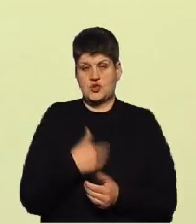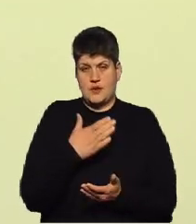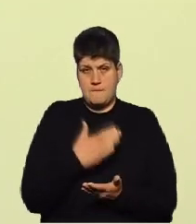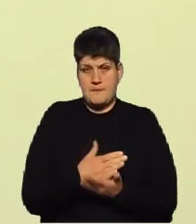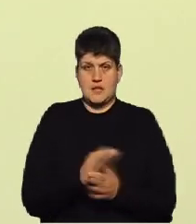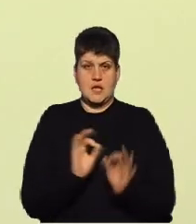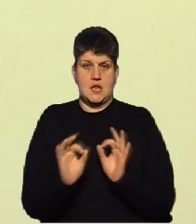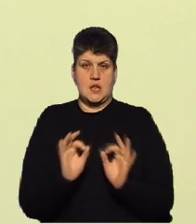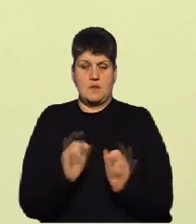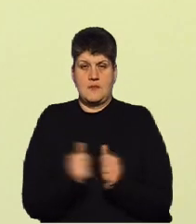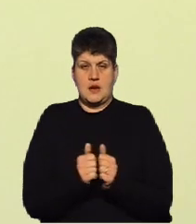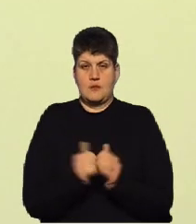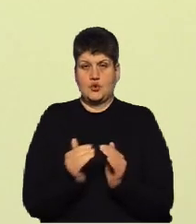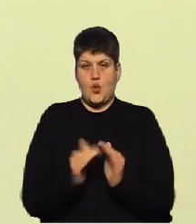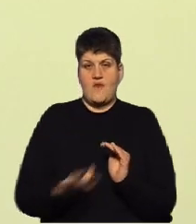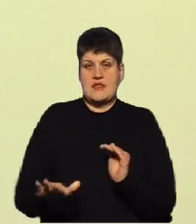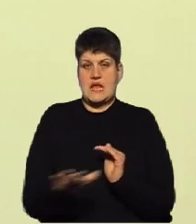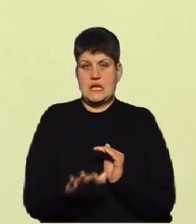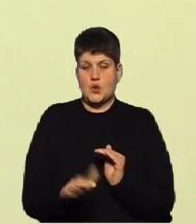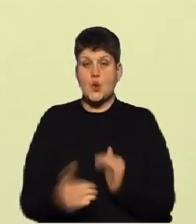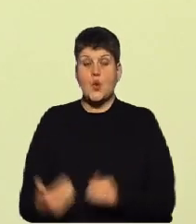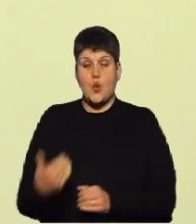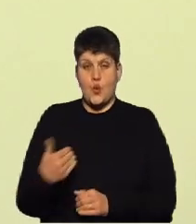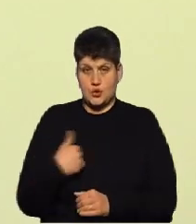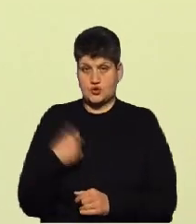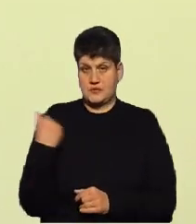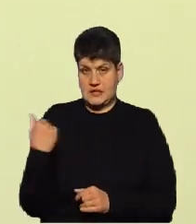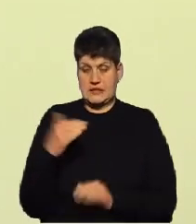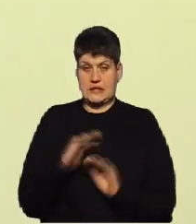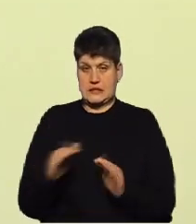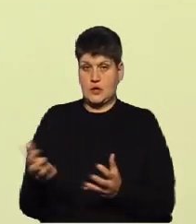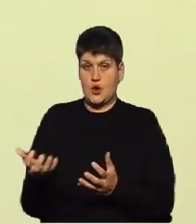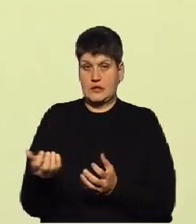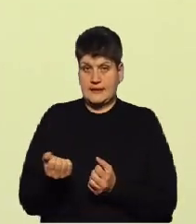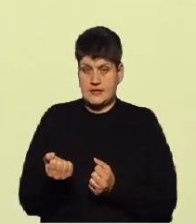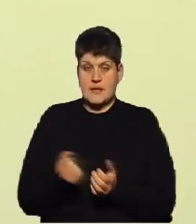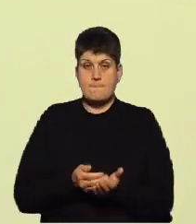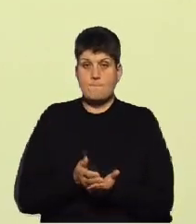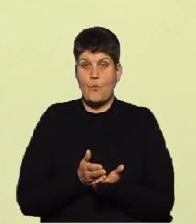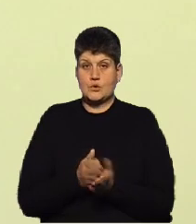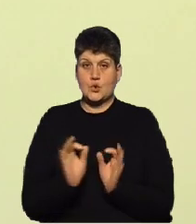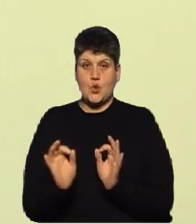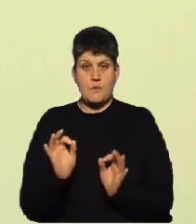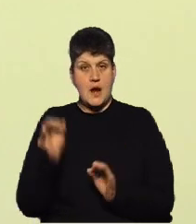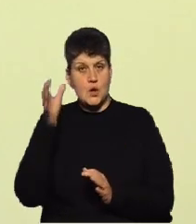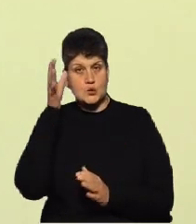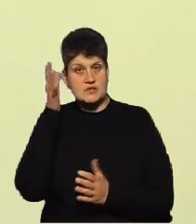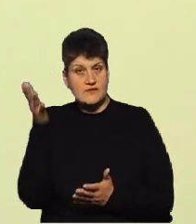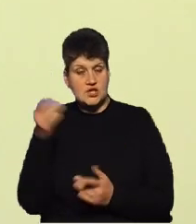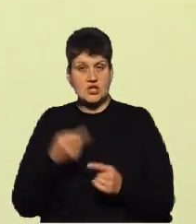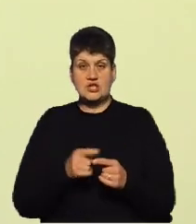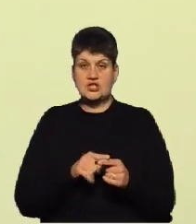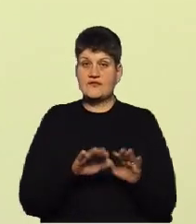прибудинкові території, хоче, щоб їхні діти отержали якісь послуги нормальні, освітні, чи в садочках.